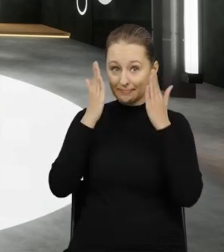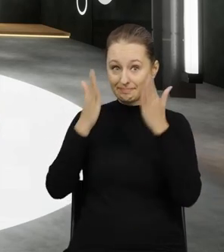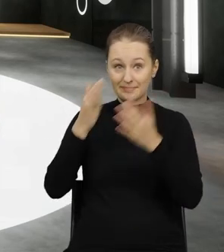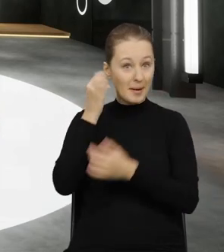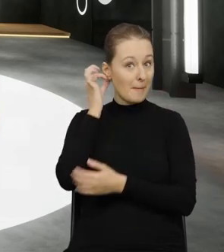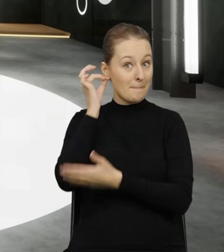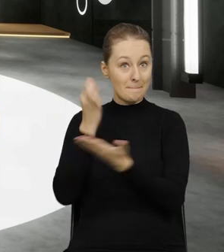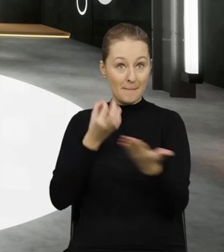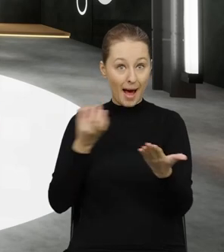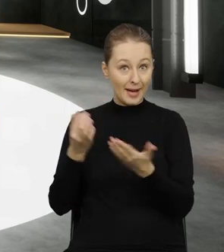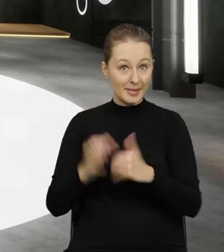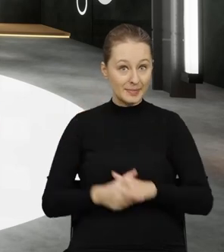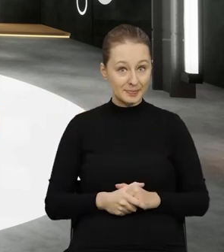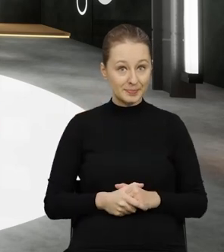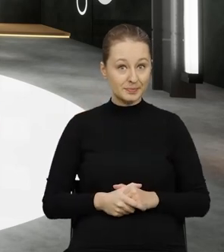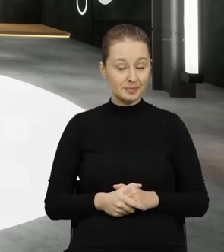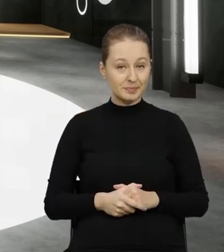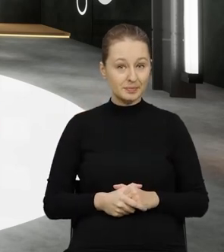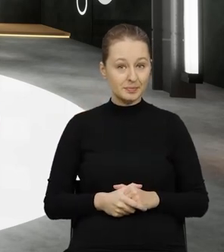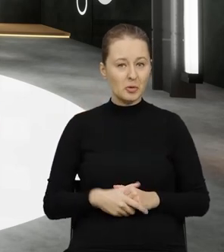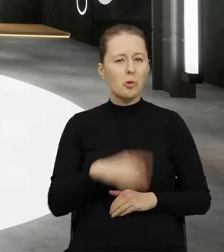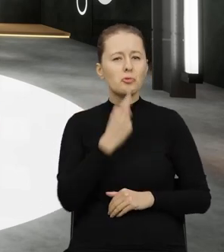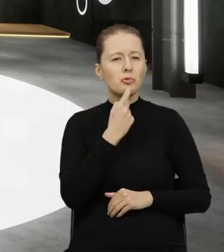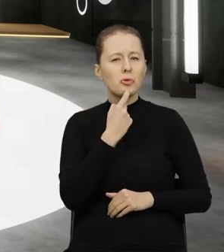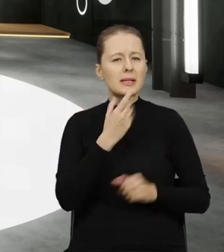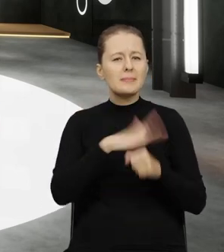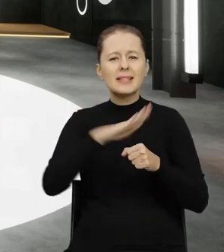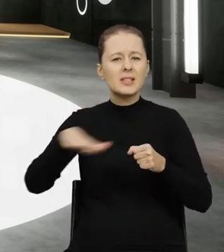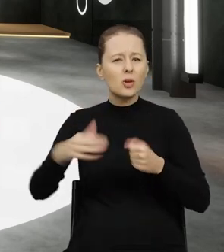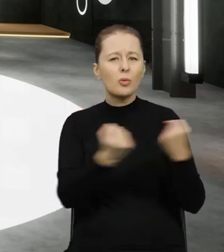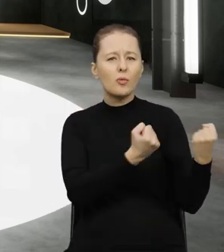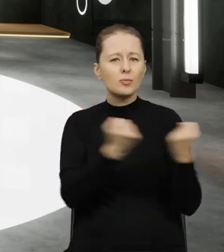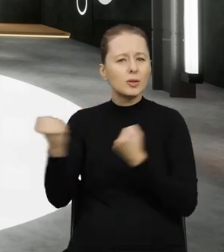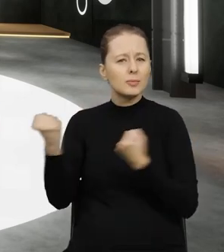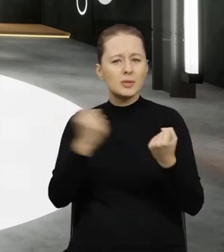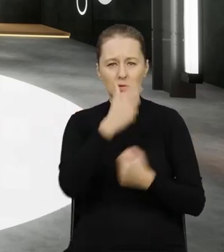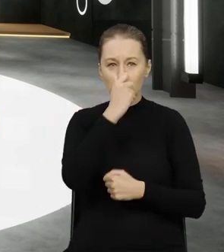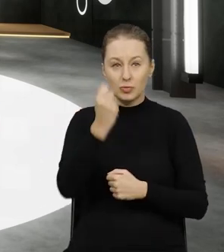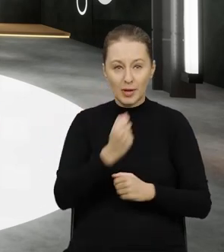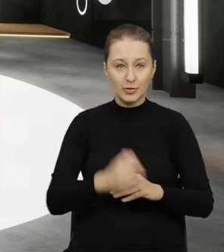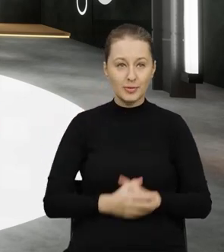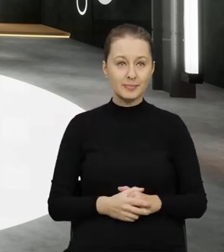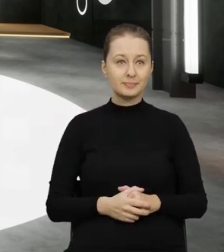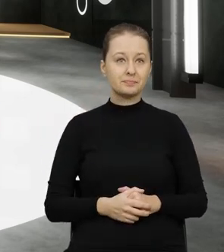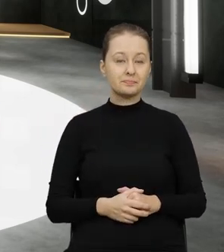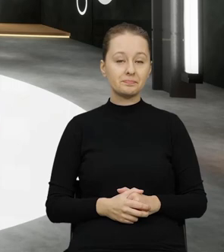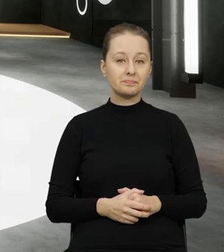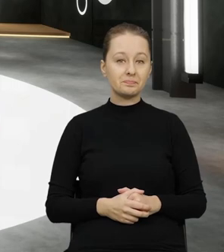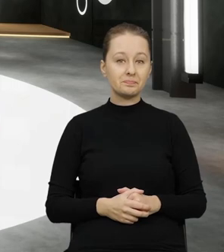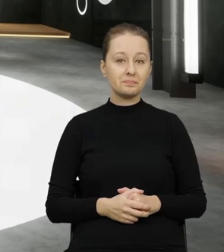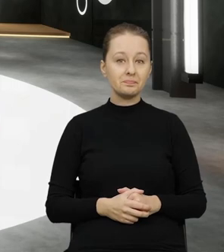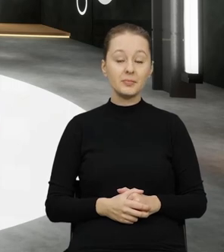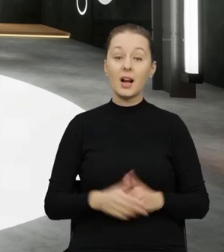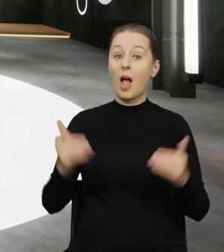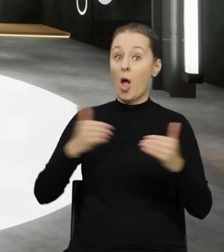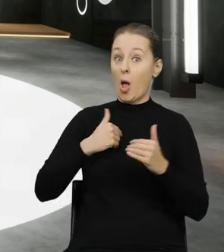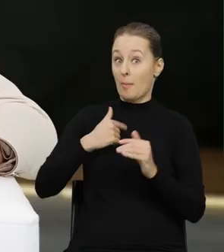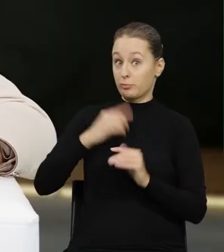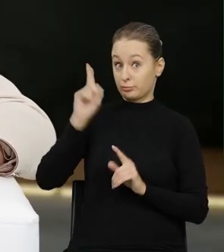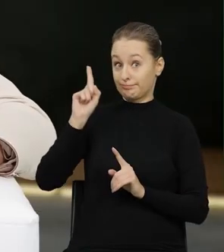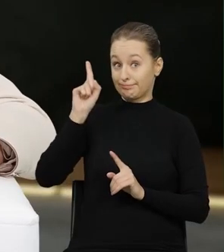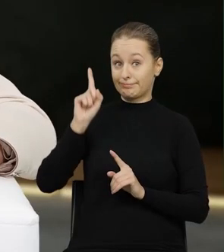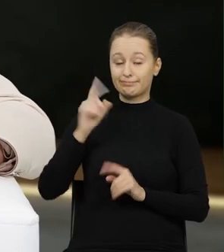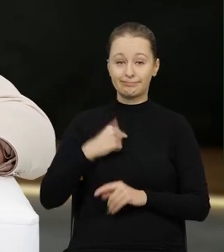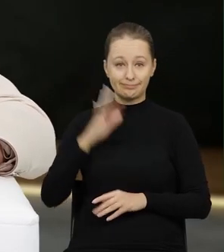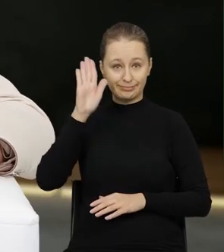które chciałbym skierować do Pań, to pytanie, czym w ogóle jest międzynarodowe przemieszczanie odpadów? To może ja słowem